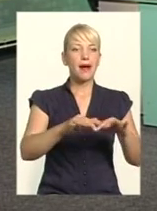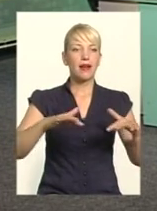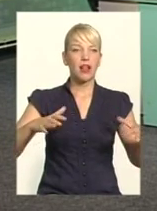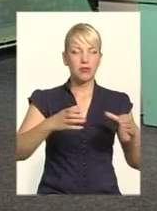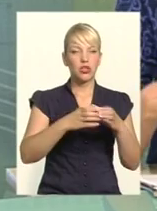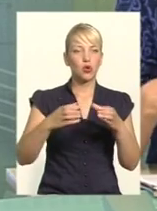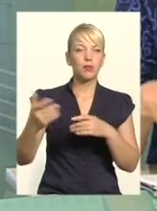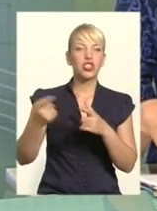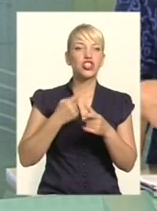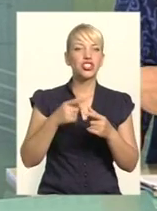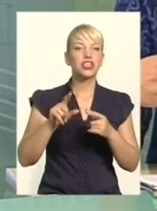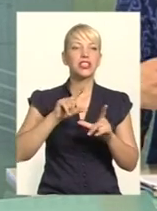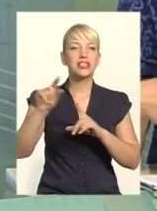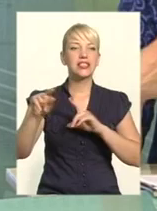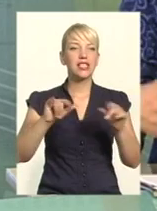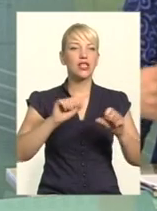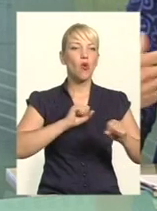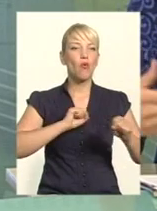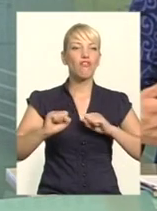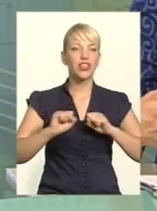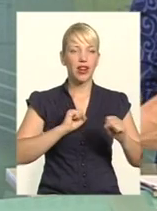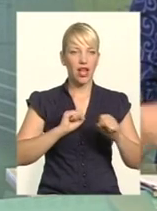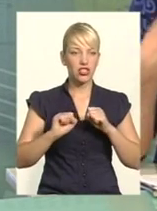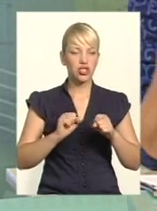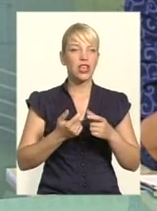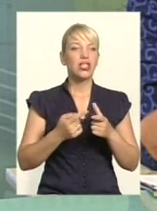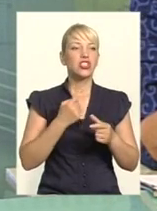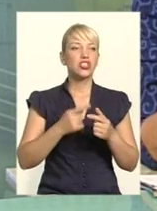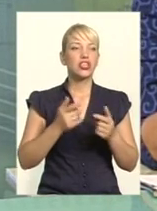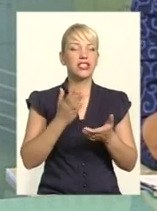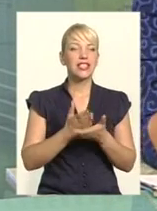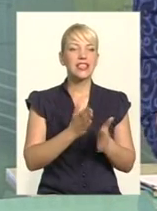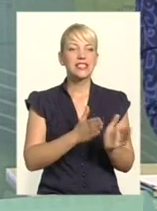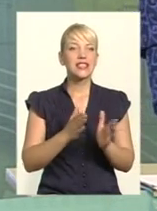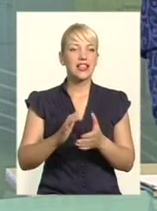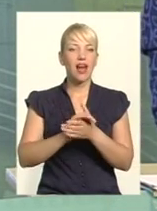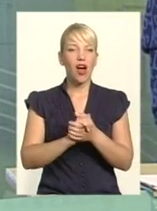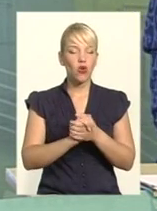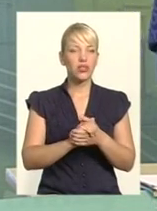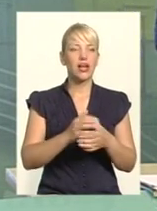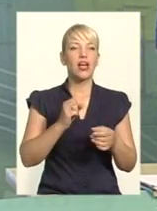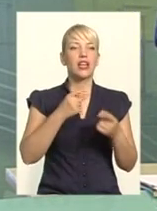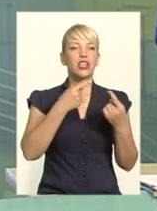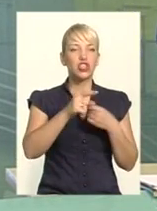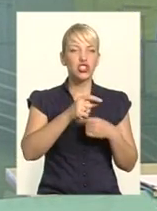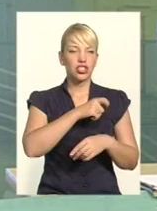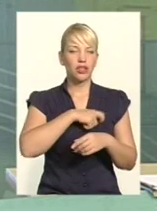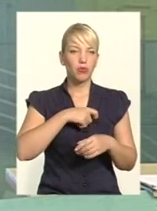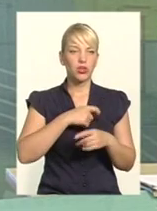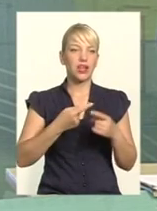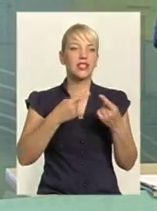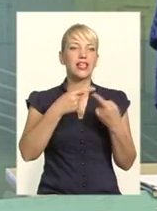проговорюєте, чи є бачення, чи є згода інших депутатів з інших фракцій, аби цей законопроект, ці зміни